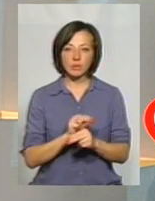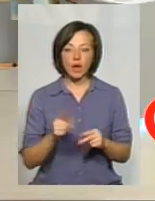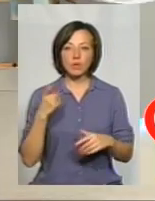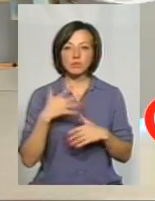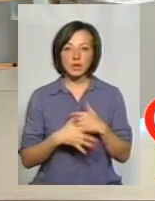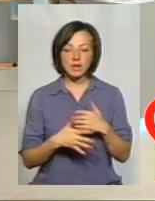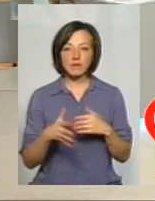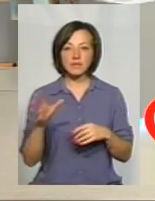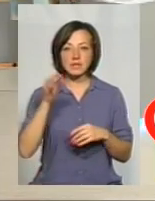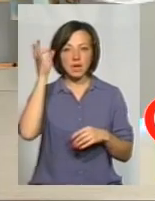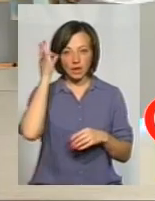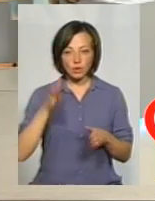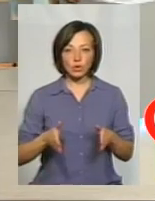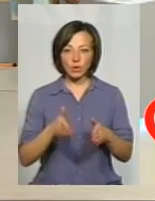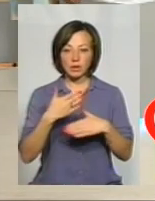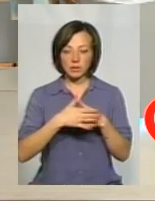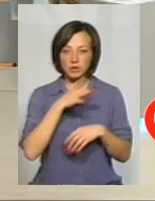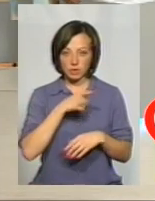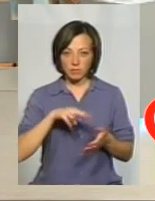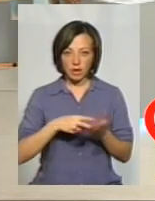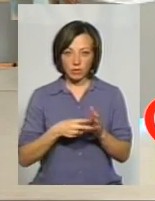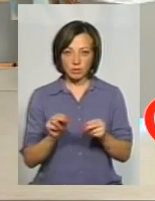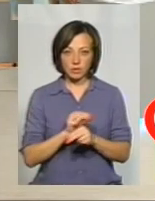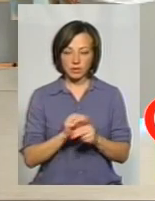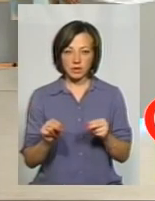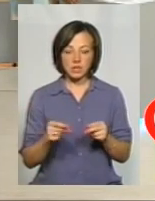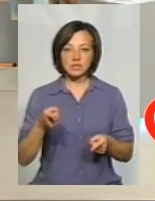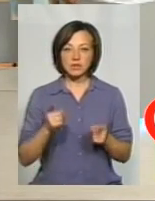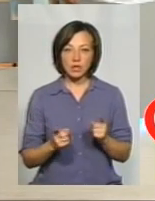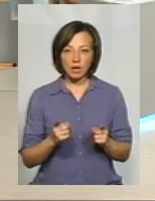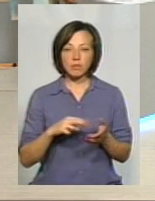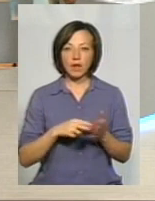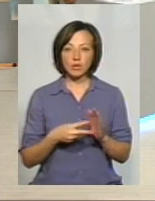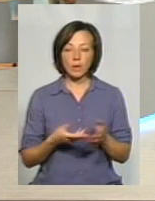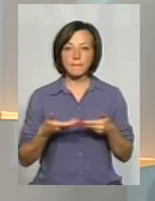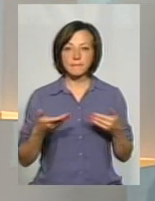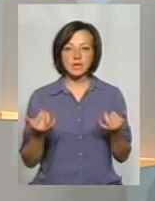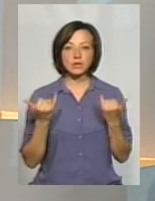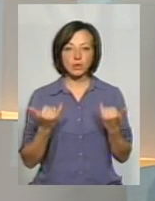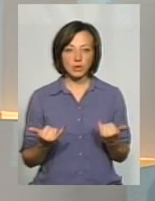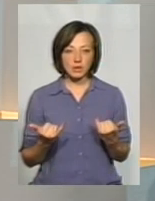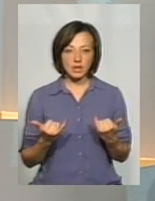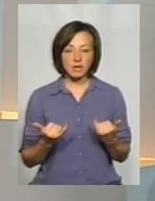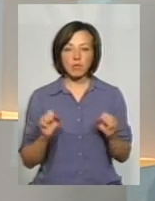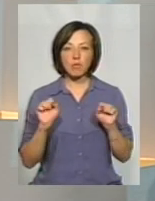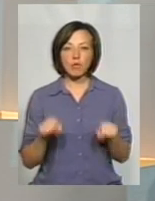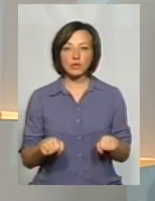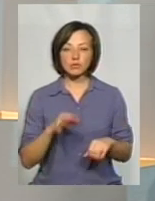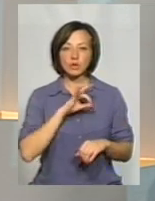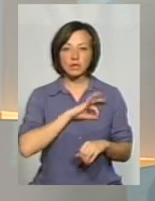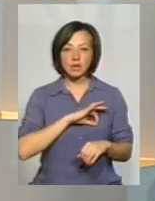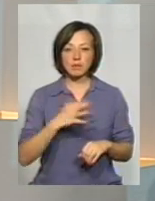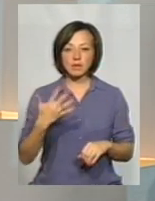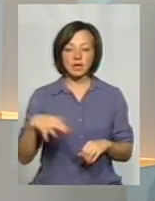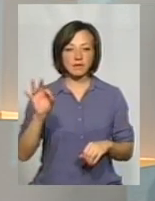розуміємо. А усі згадані дороги ближчим часом планують? Звичайно, ми сьогодні тільки можемо скористатися